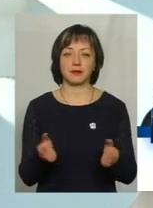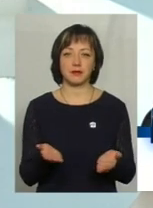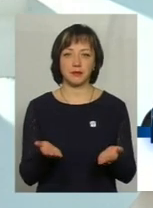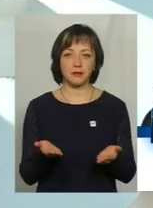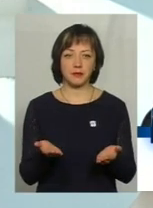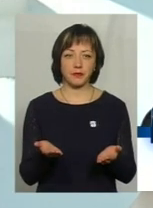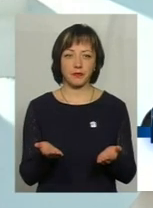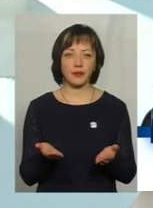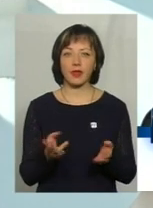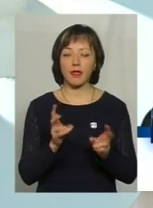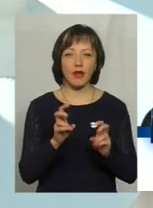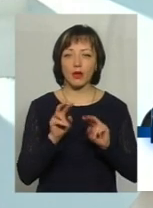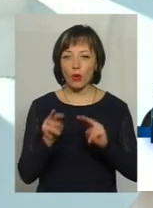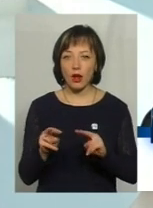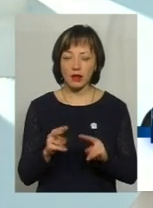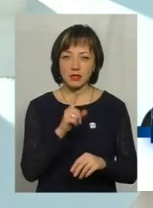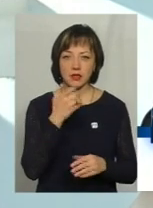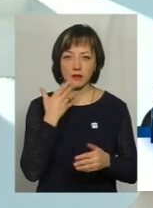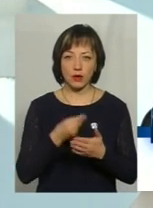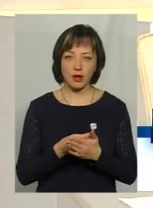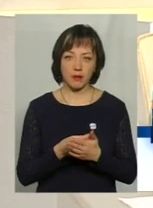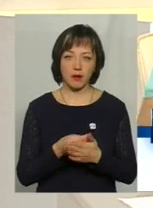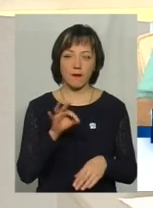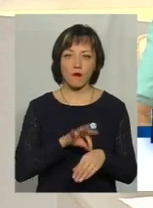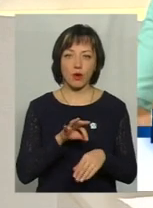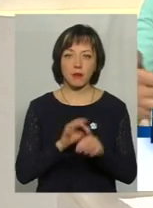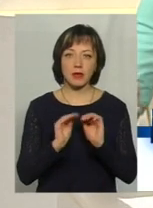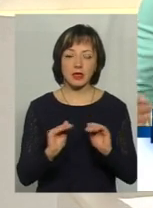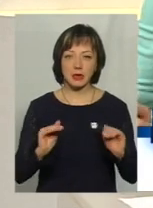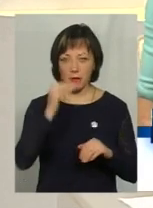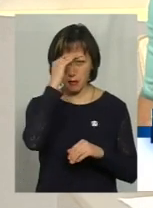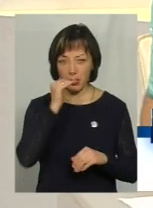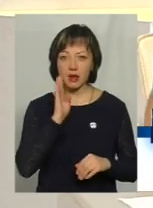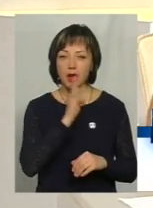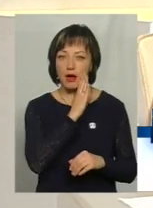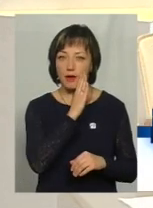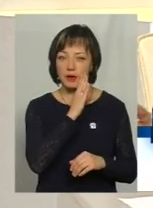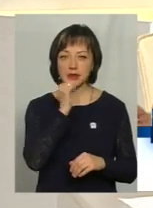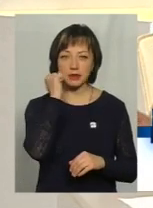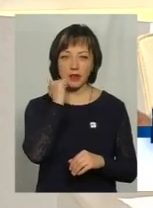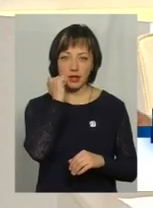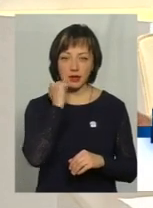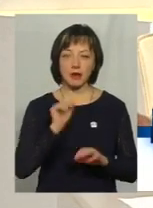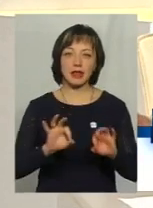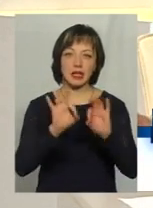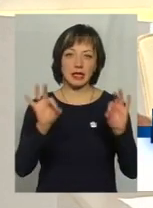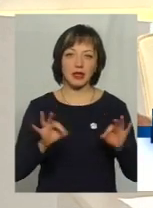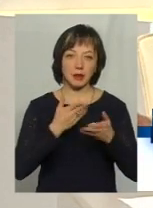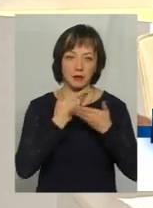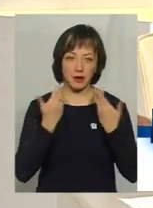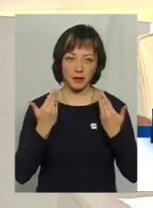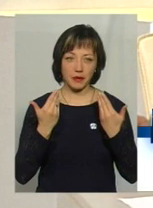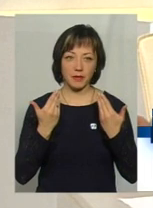не доглядають за своїми хворими дітьми, батьками, старими, ніде їх нема.